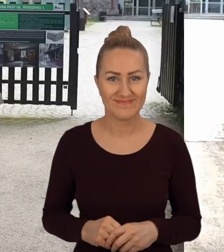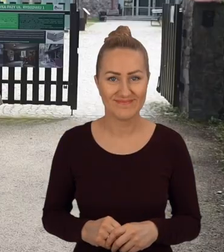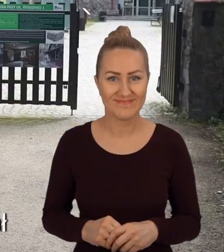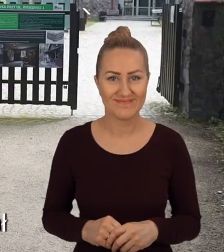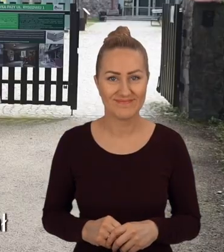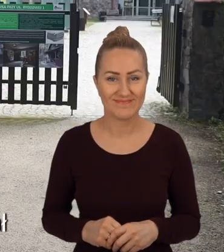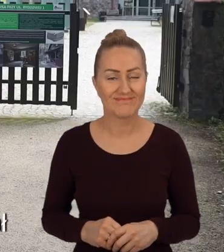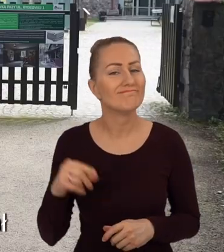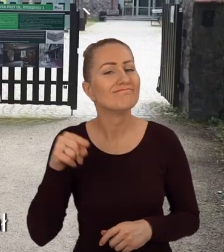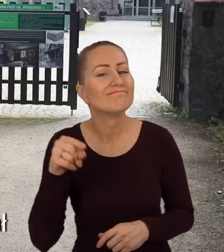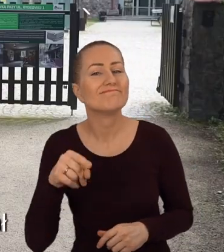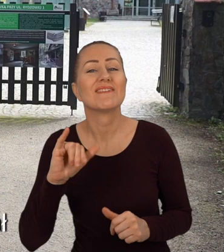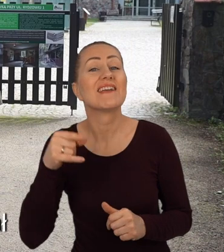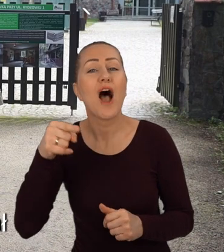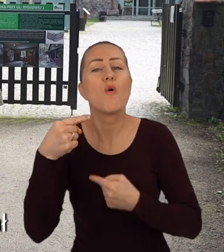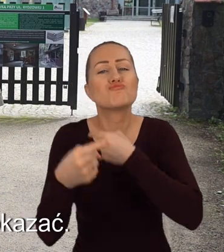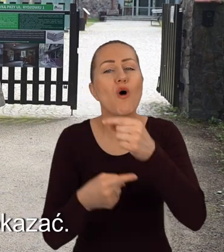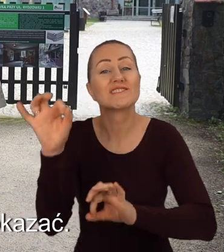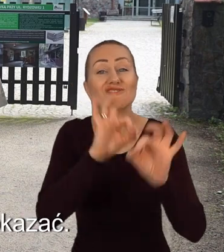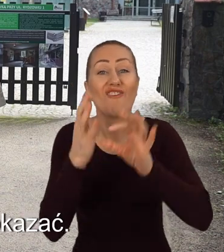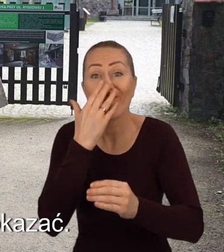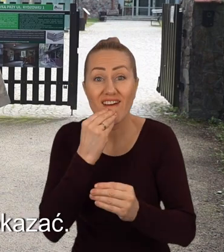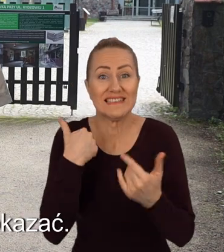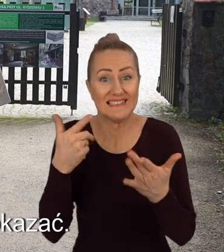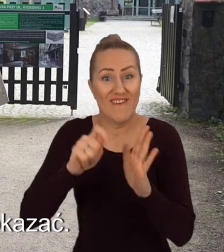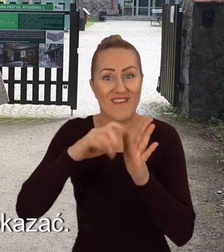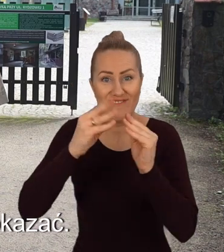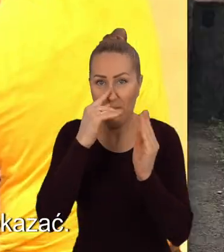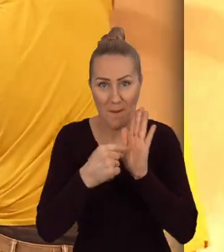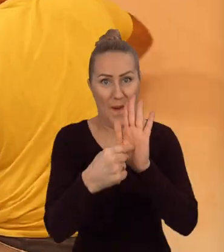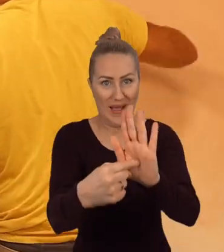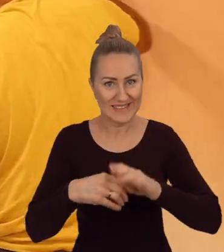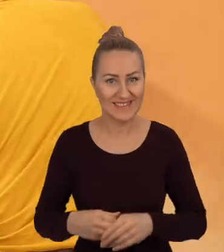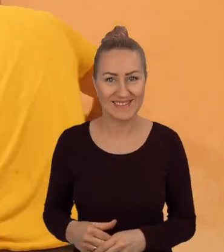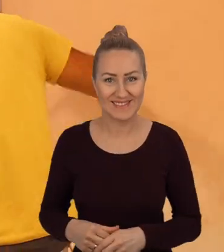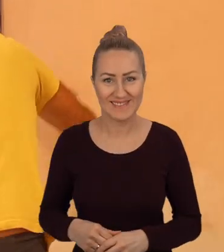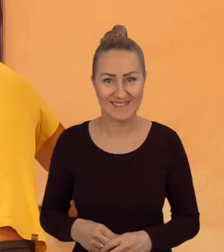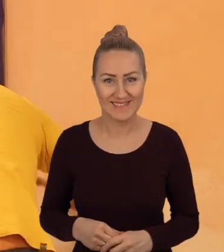To jak ten proces wyglądał, chcemy Wam w tym materiale pokazać.